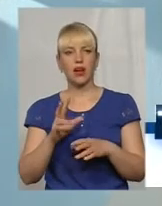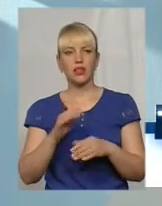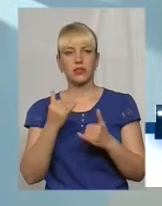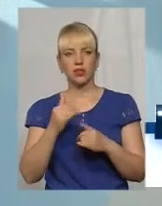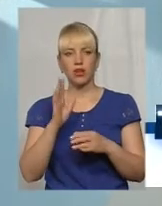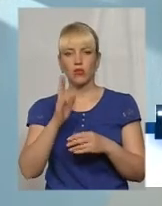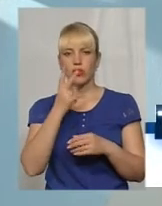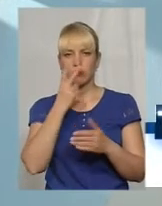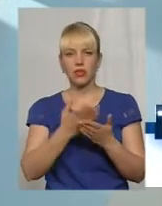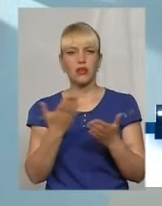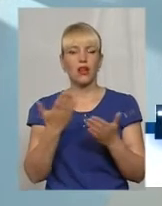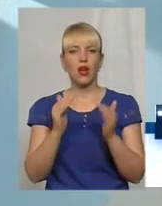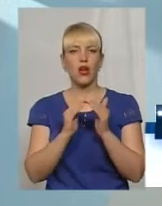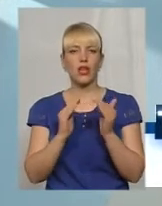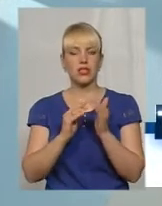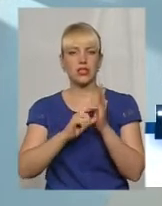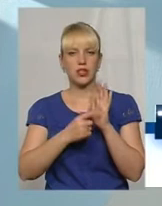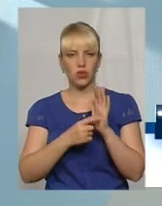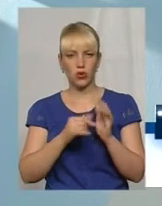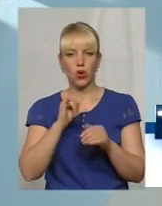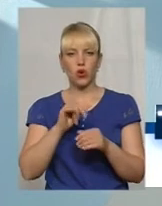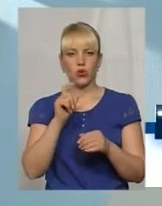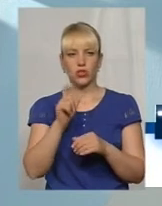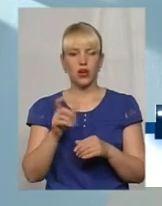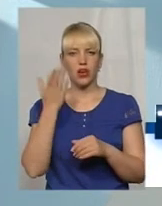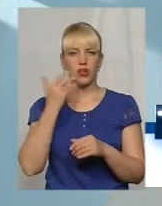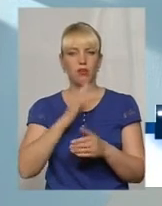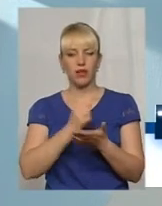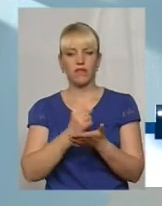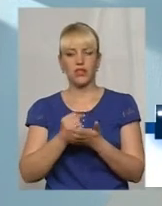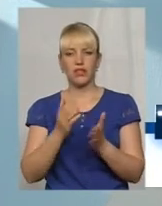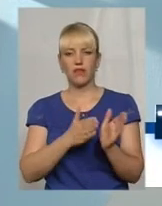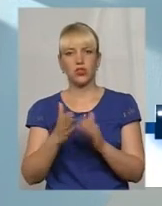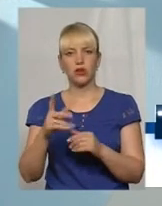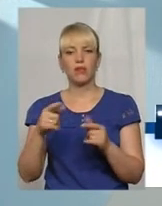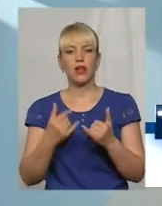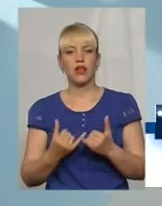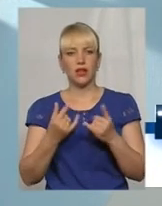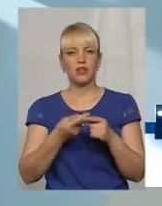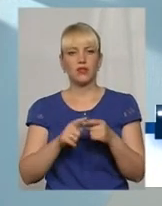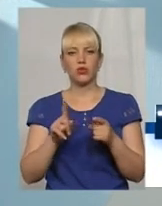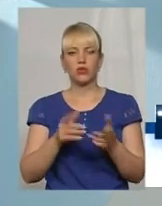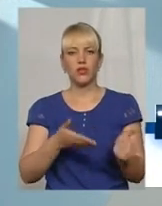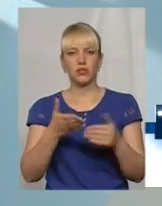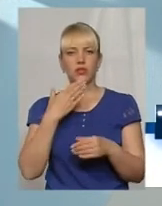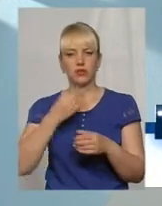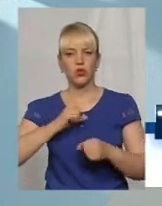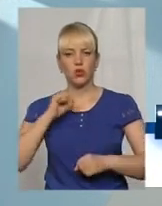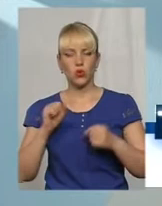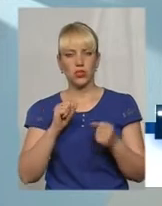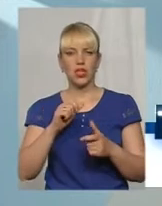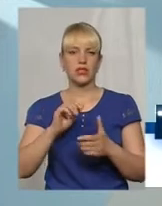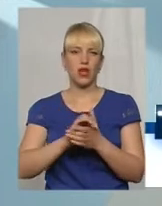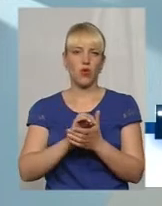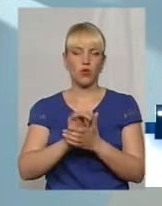дивляться, якщо житло у чоловіка, коли був визовий режим, і нікарим потрібно було для того, щоб пригласити своїх друзів, знайомих, чи родственників, навіть